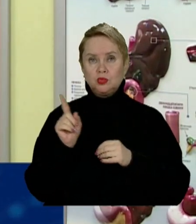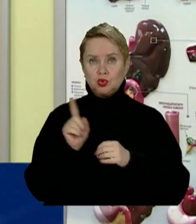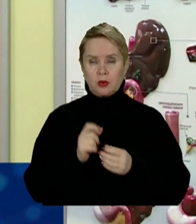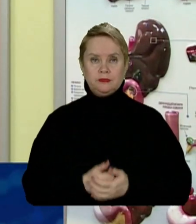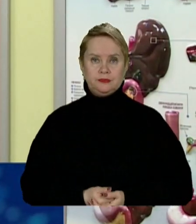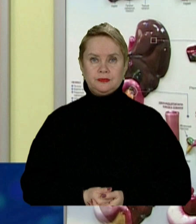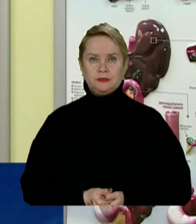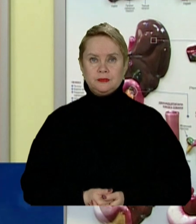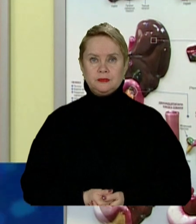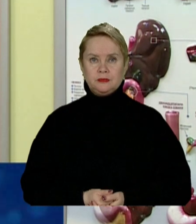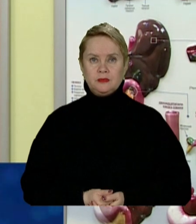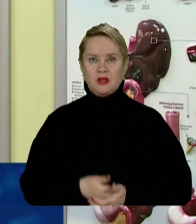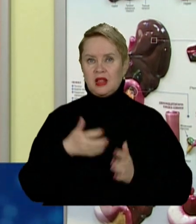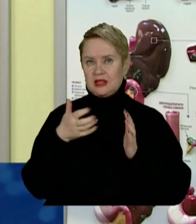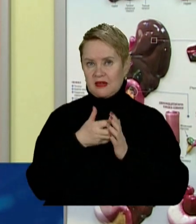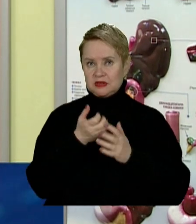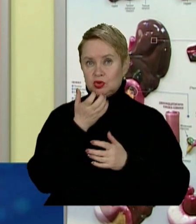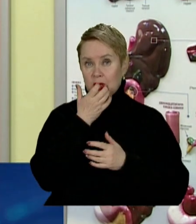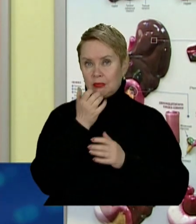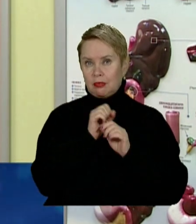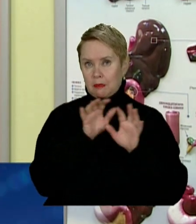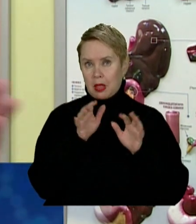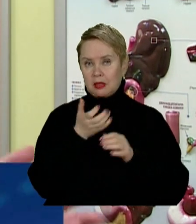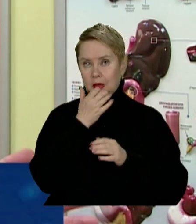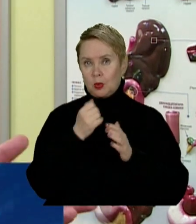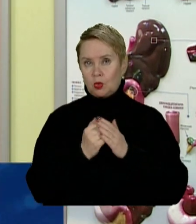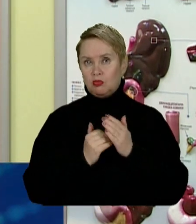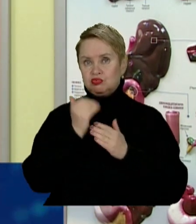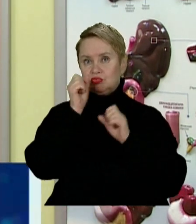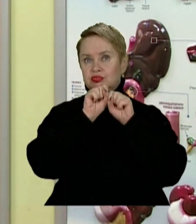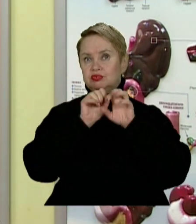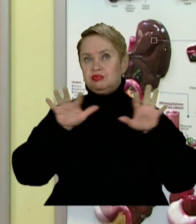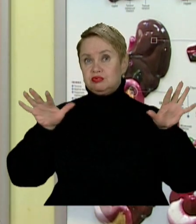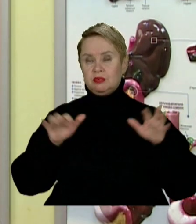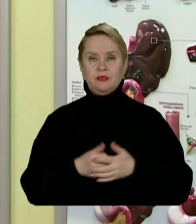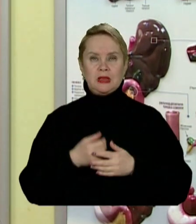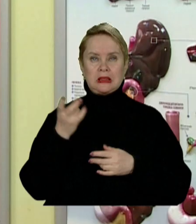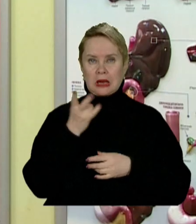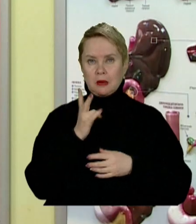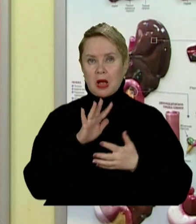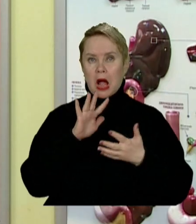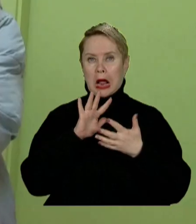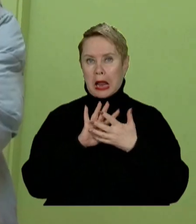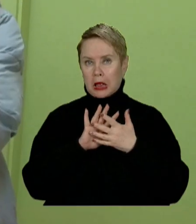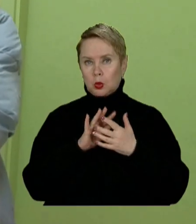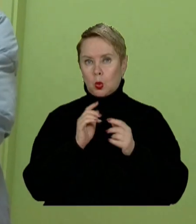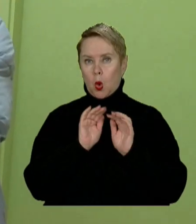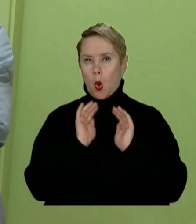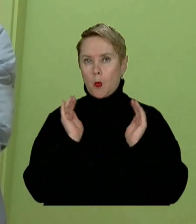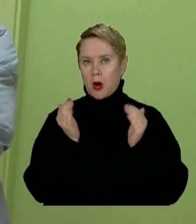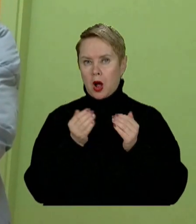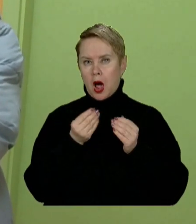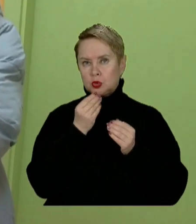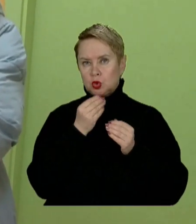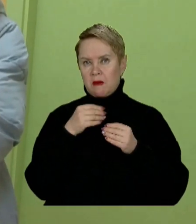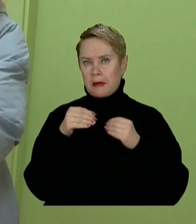не вистачає тепла, тепло піднімається до гори і розвіюється. Треба буде кліточку чимось обгорнути, харчовою